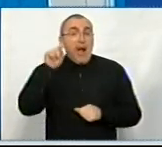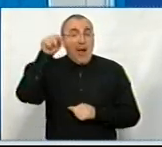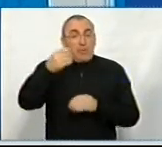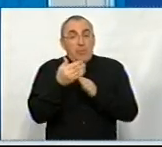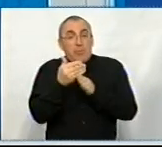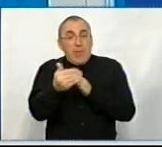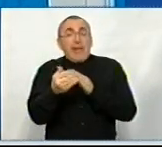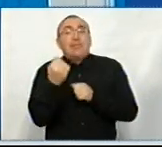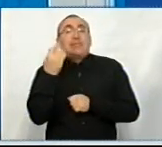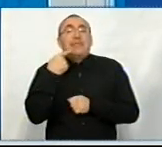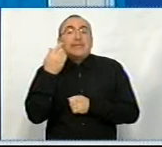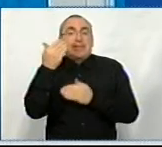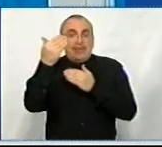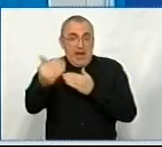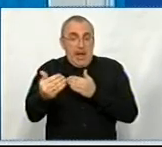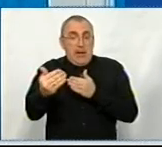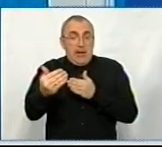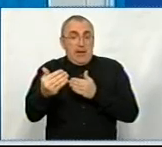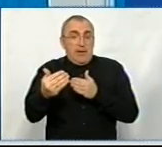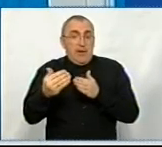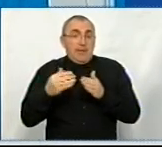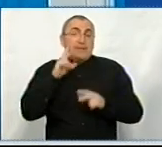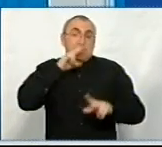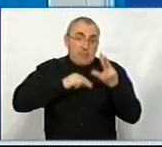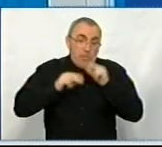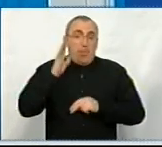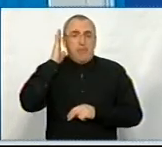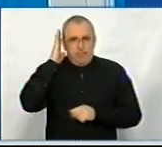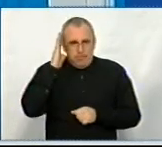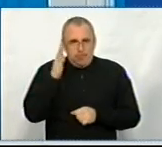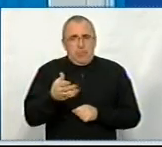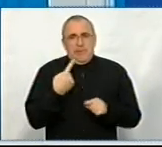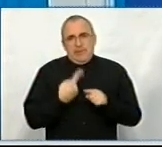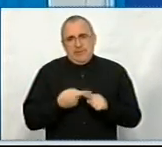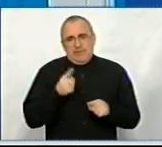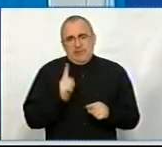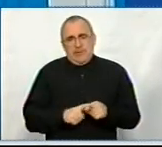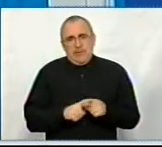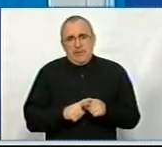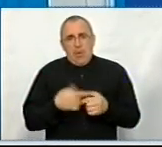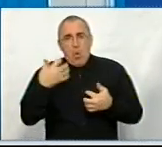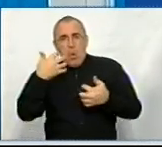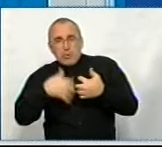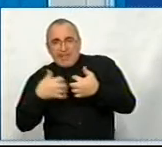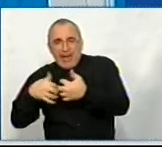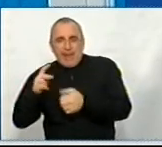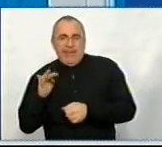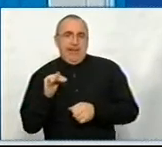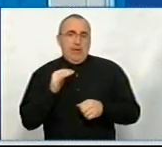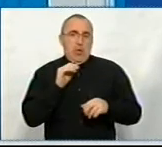трошечки далі. Але ж також сподіваюся, що вони будуть ці осередки робитися